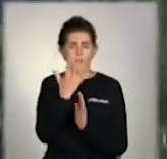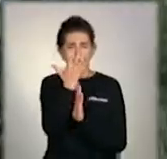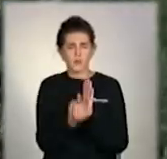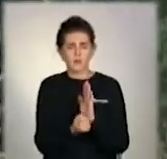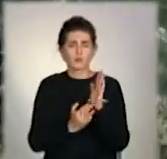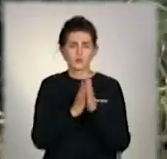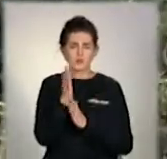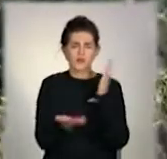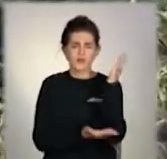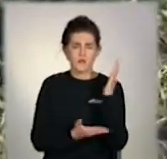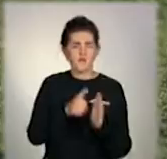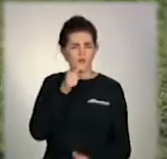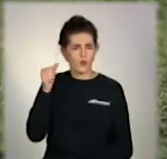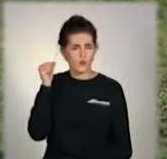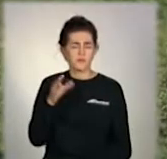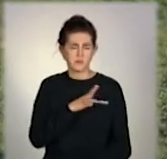дерева висаджені торік.